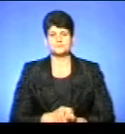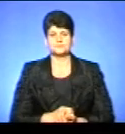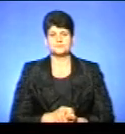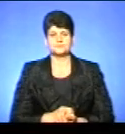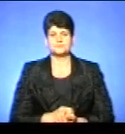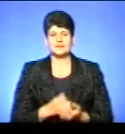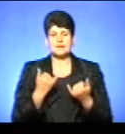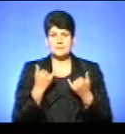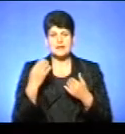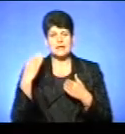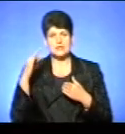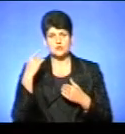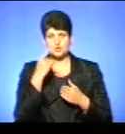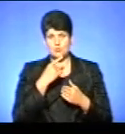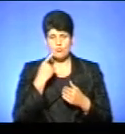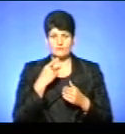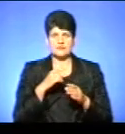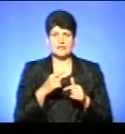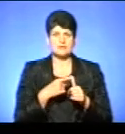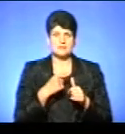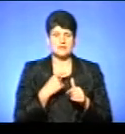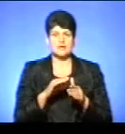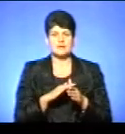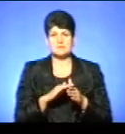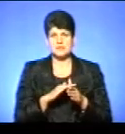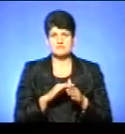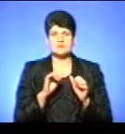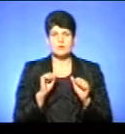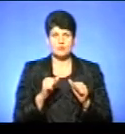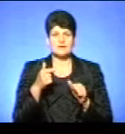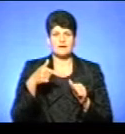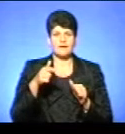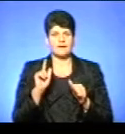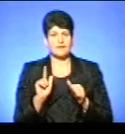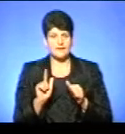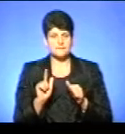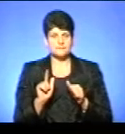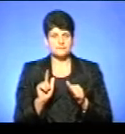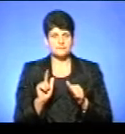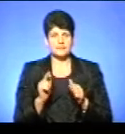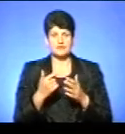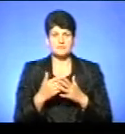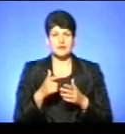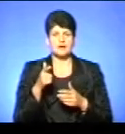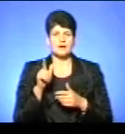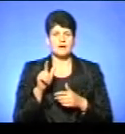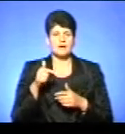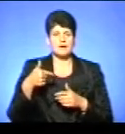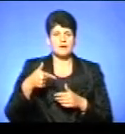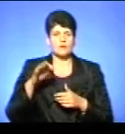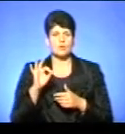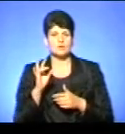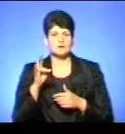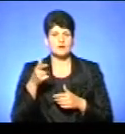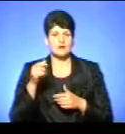Тепер іншумовні імена та прізвища можна вживати як літерою «Г», так і «Г». До прикладу «Гонгадзі», «Гете»,